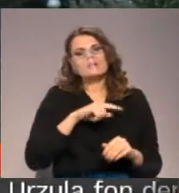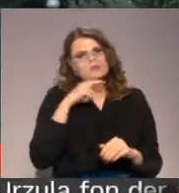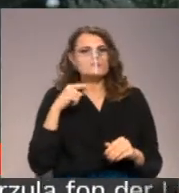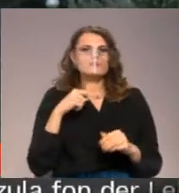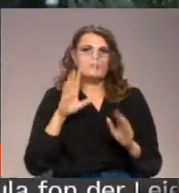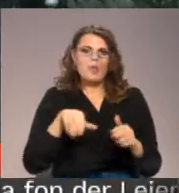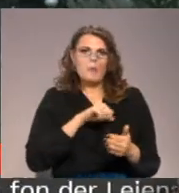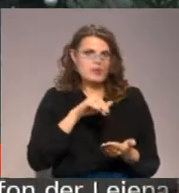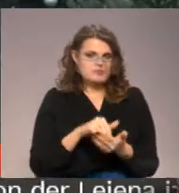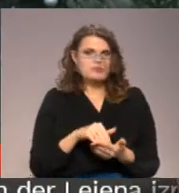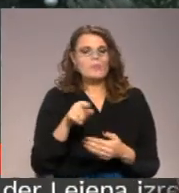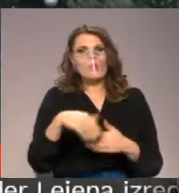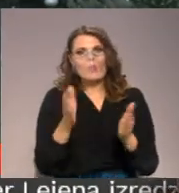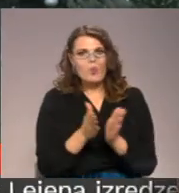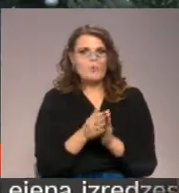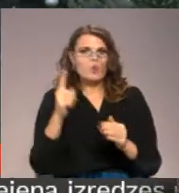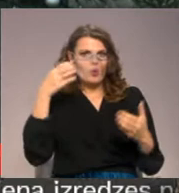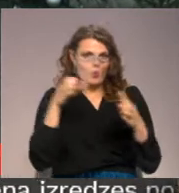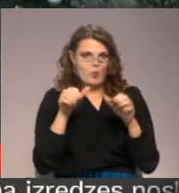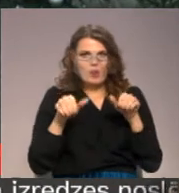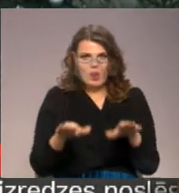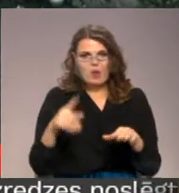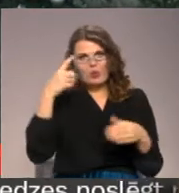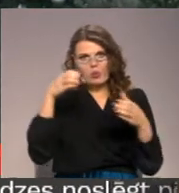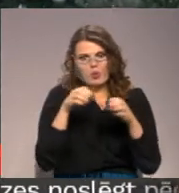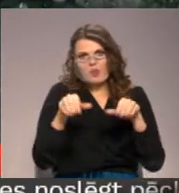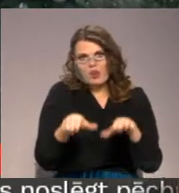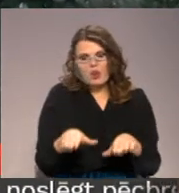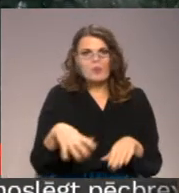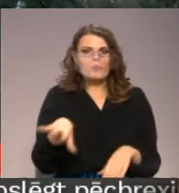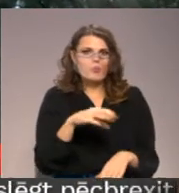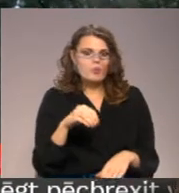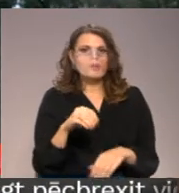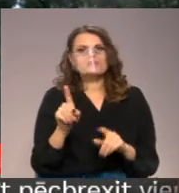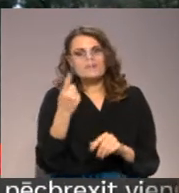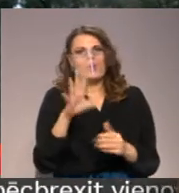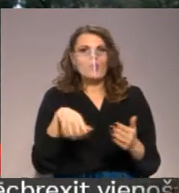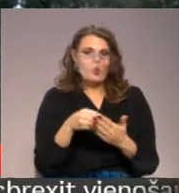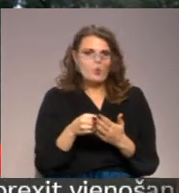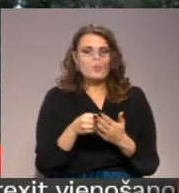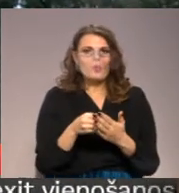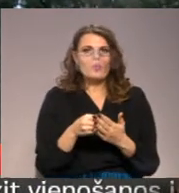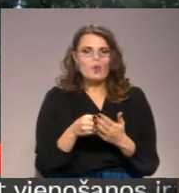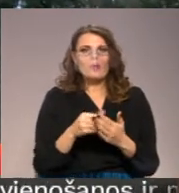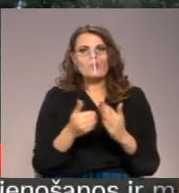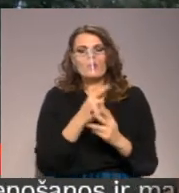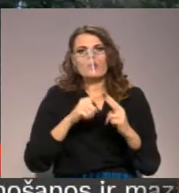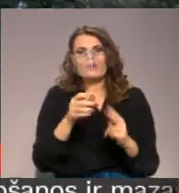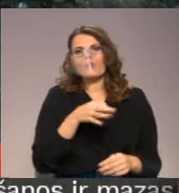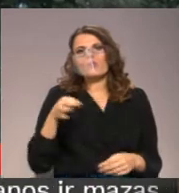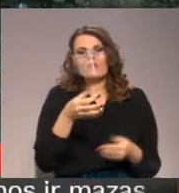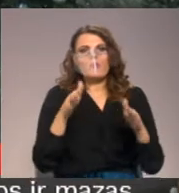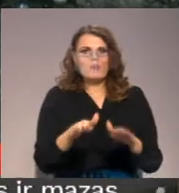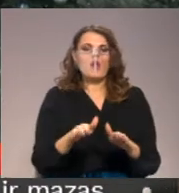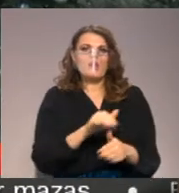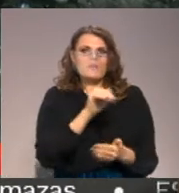Tas ir kopīgais domas lēmums. Domas lēmums pirmkārt ir par to, ka mēs vēl ar vienu esam par to, ka jauni augavas novads paliek pār